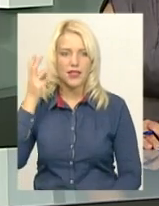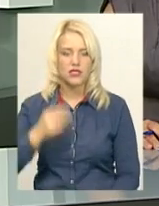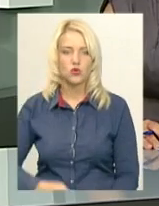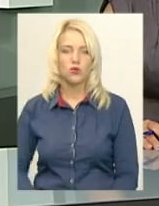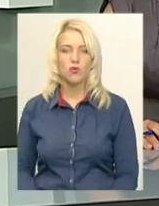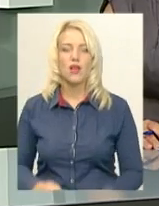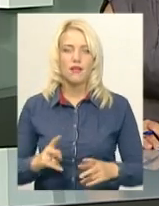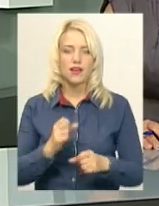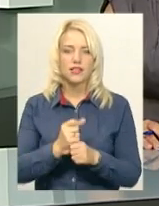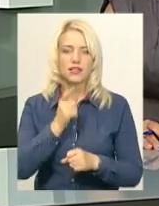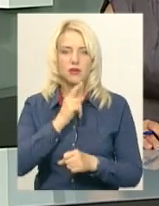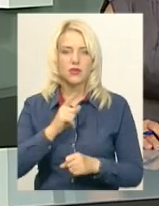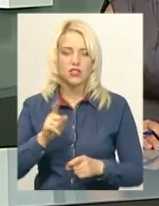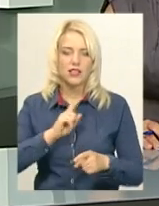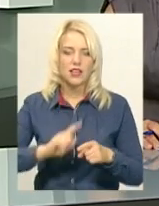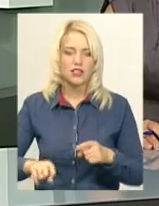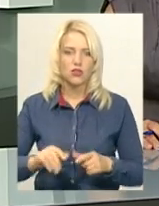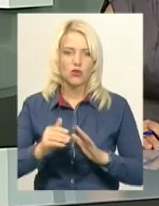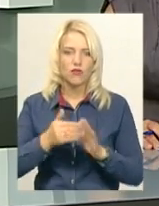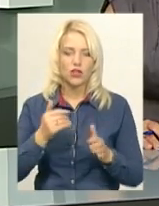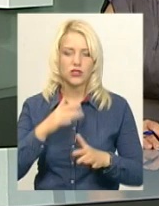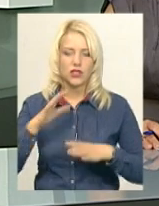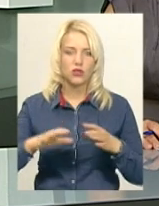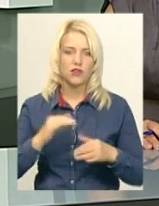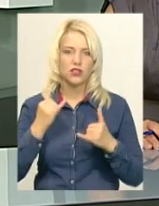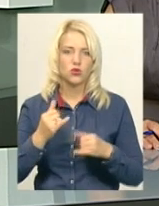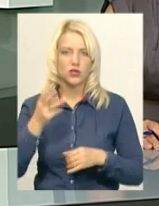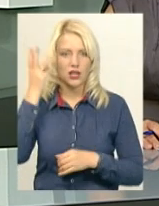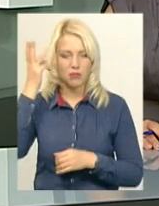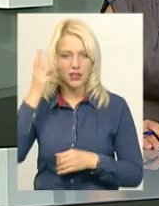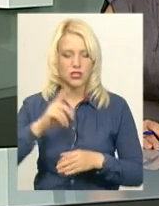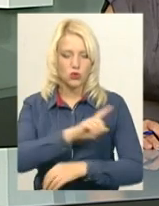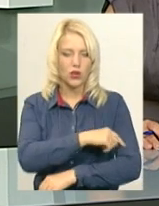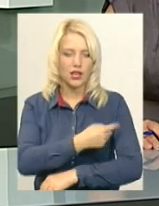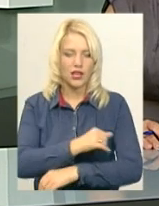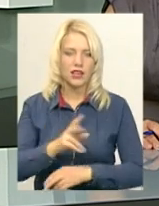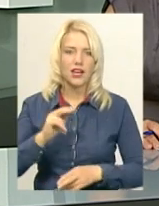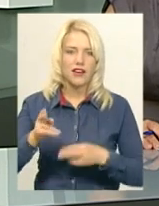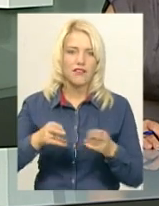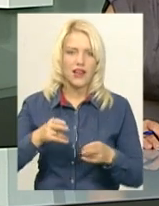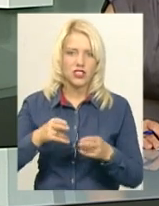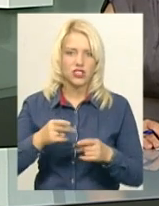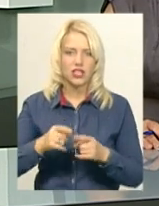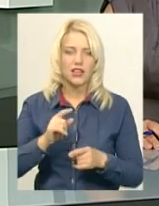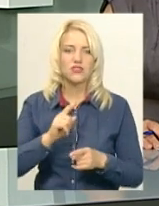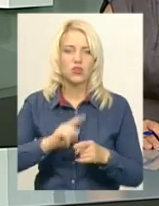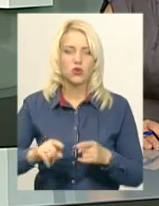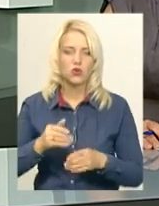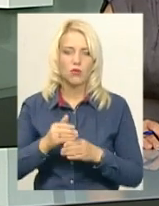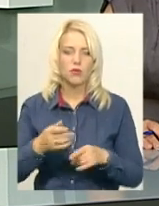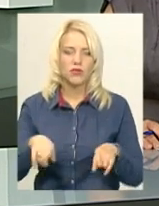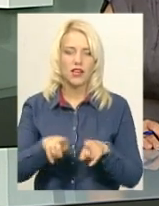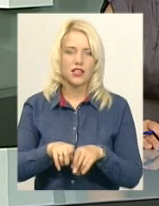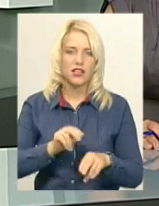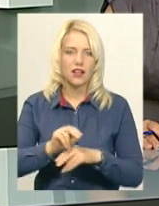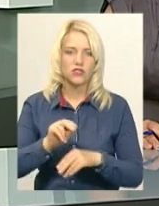Як діяти під час екстреного виклику тренувалися сьогодні у Хмельницькому лікарі та фельдшери швидкої допомоги. Такі навчання вони